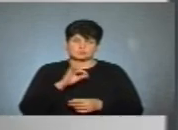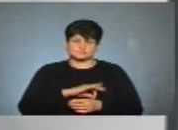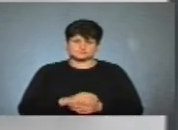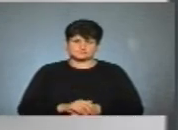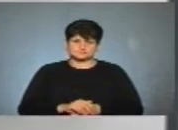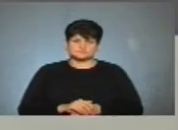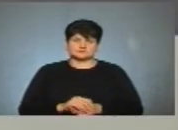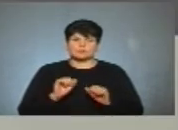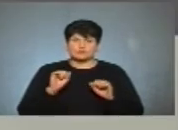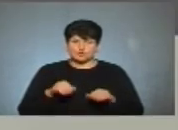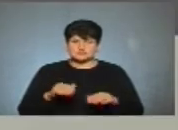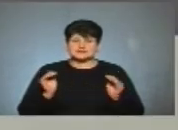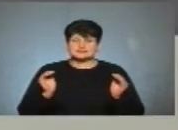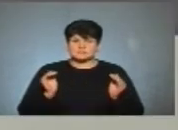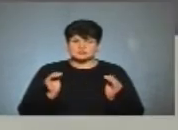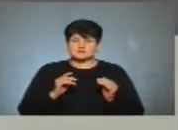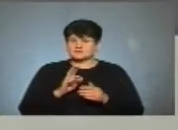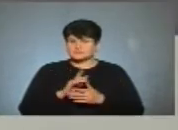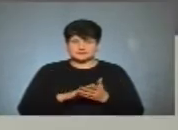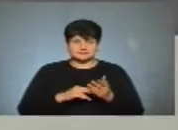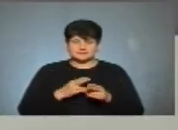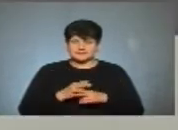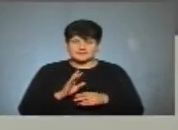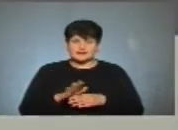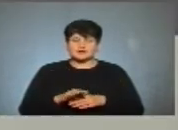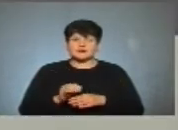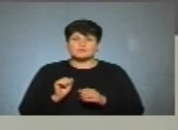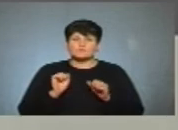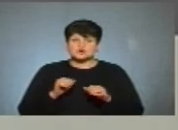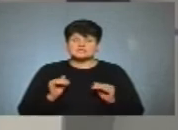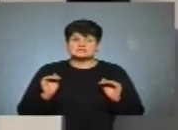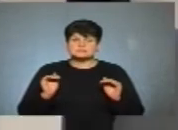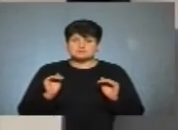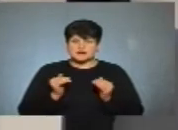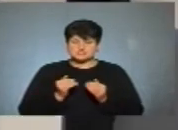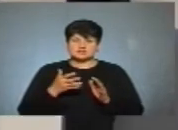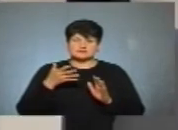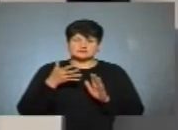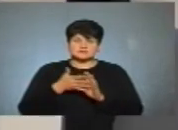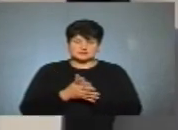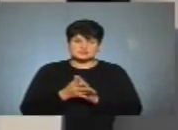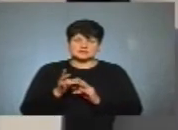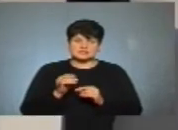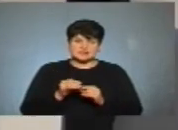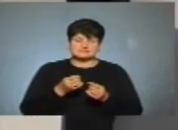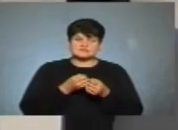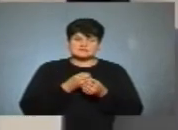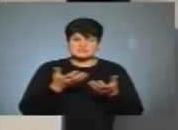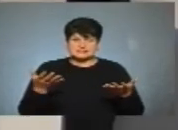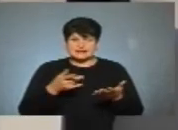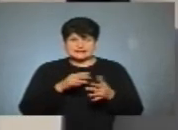Ну, можна зменшити, перепрошую, що я вклинюся, можна зменшити видатки на висвітлення